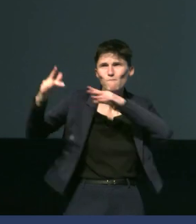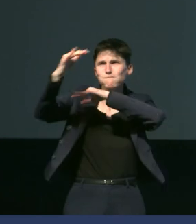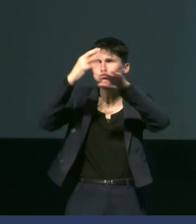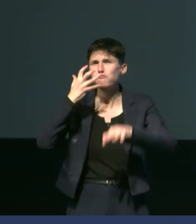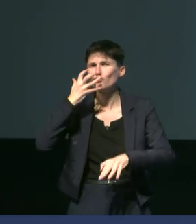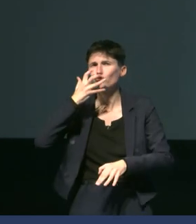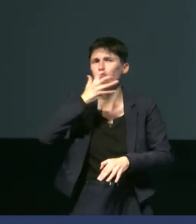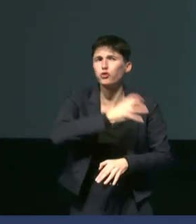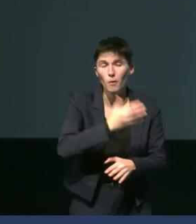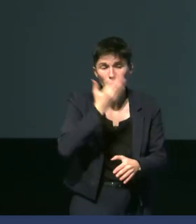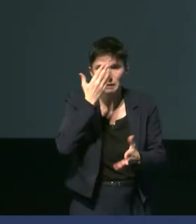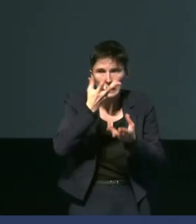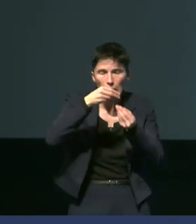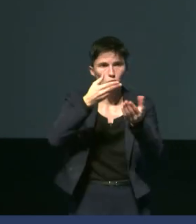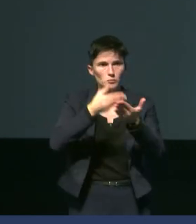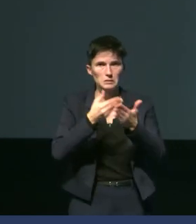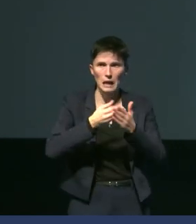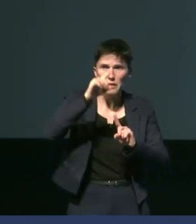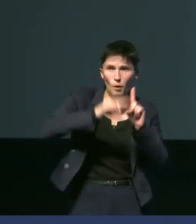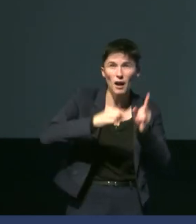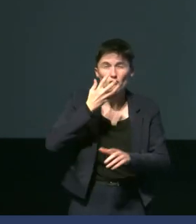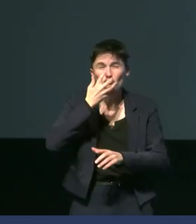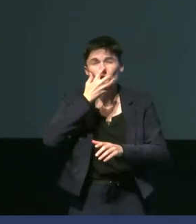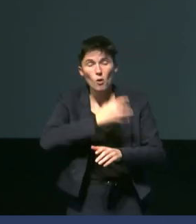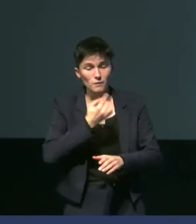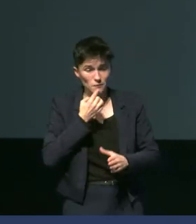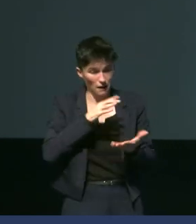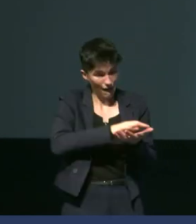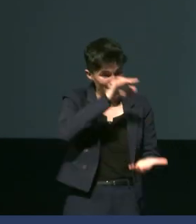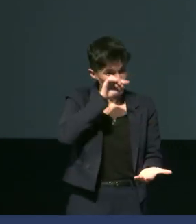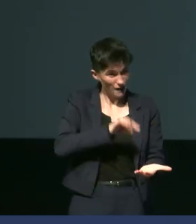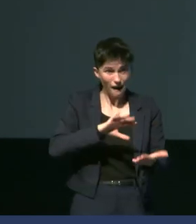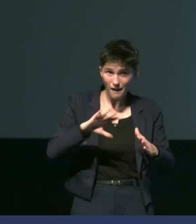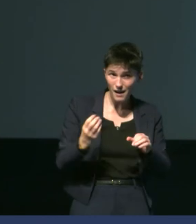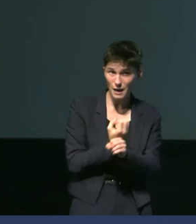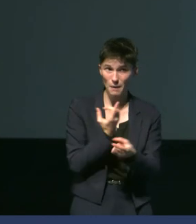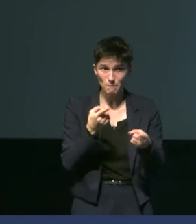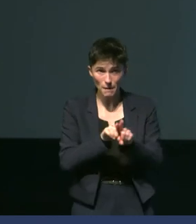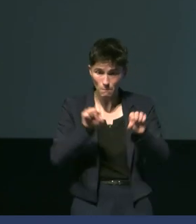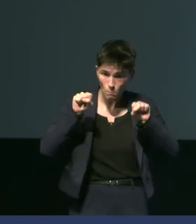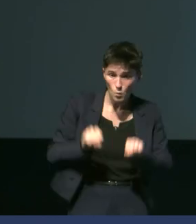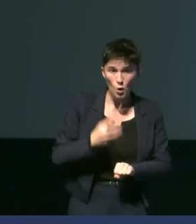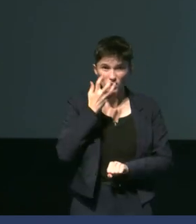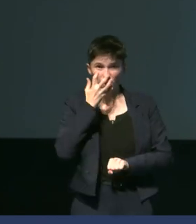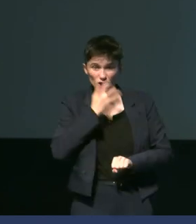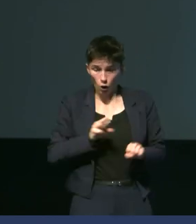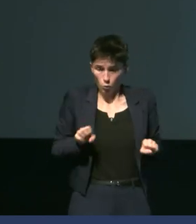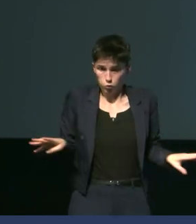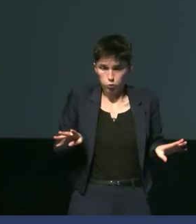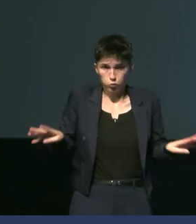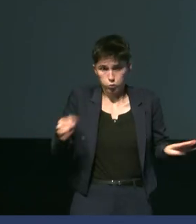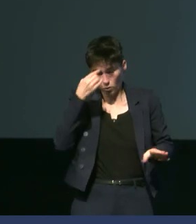rajoute une augmentation de température ? Est-ce que les individus vont toujours être capables de dissiper suffisamment de chaleur pour